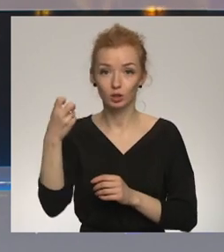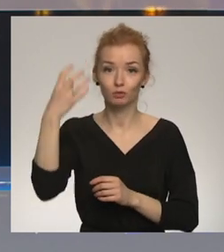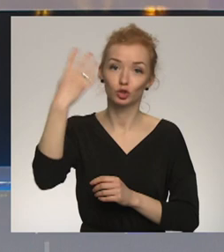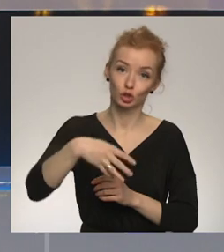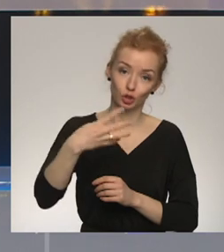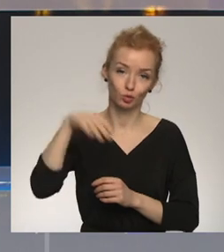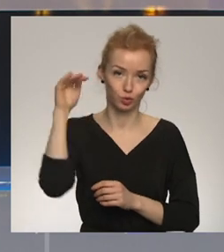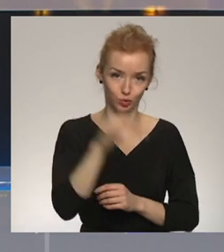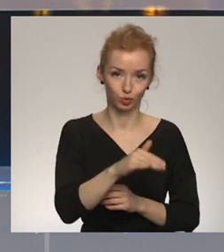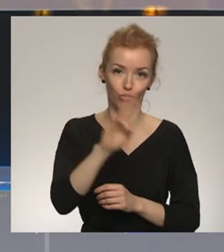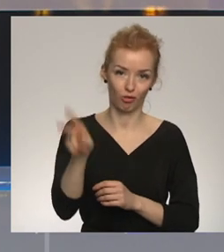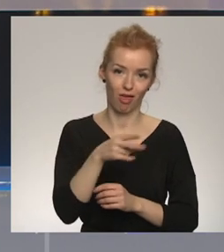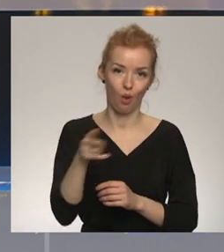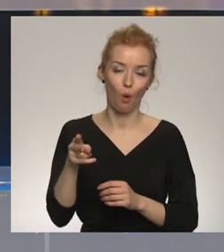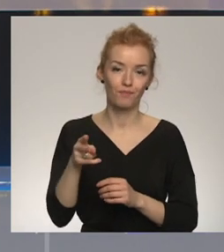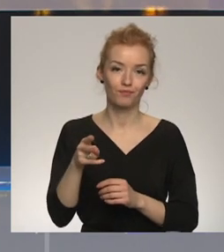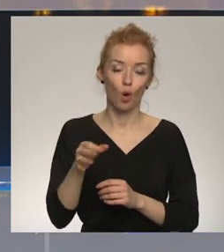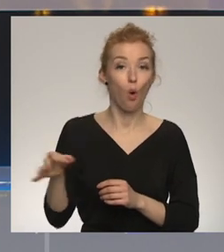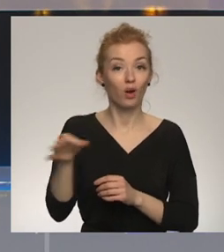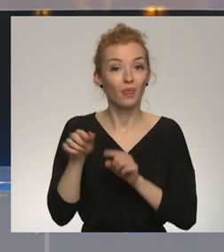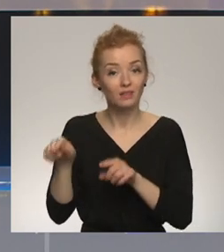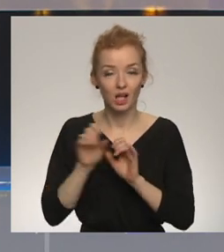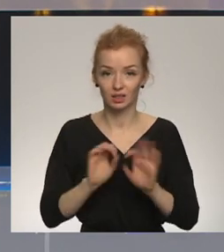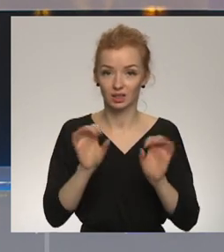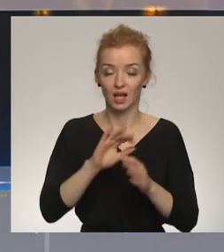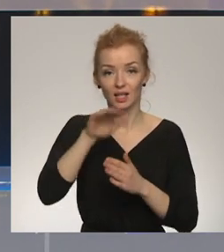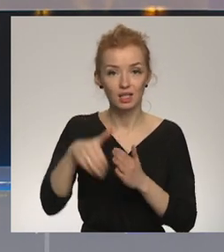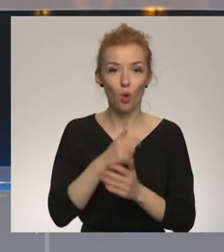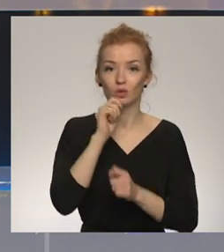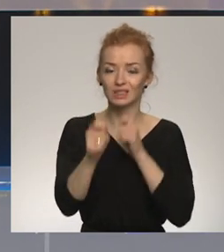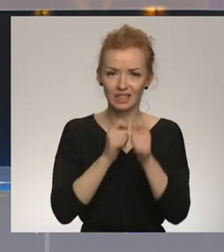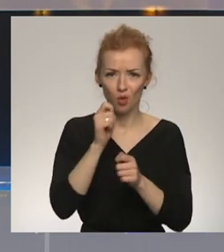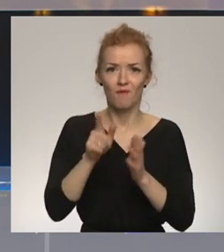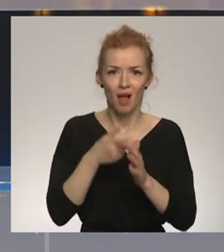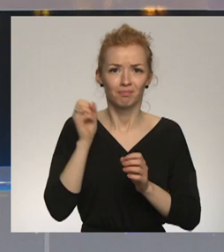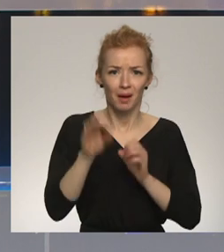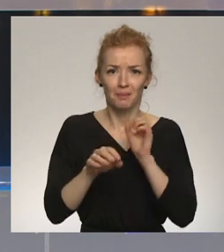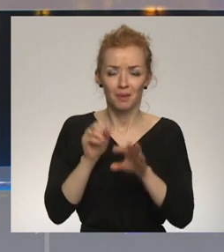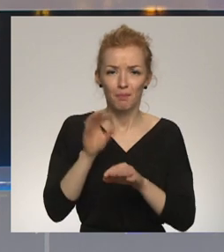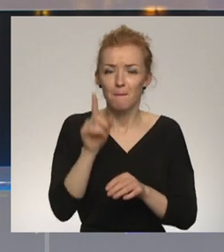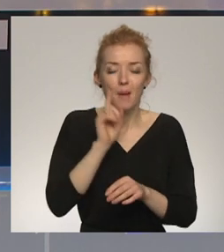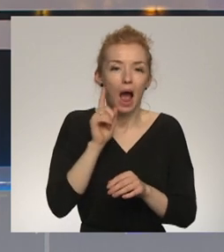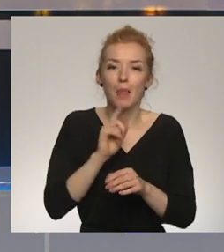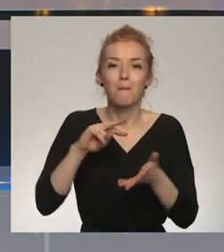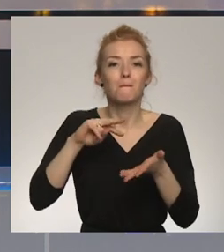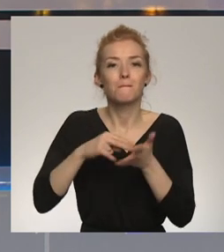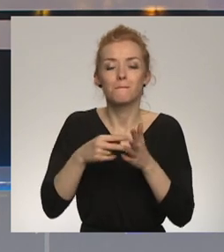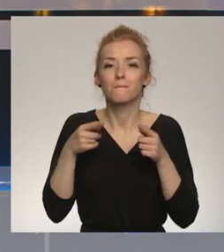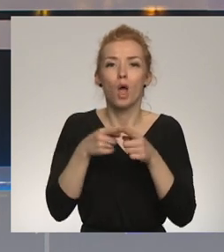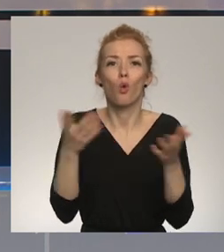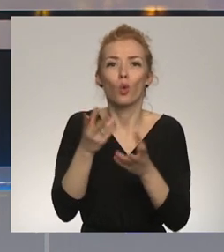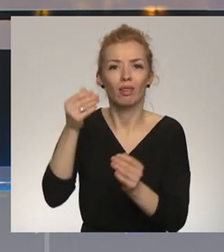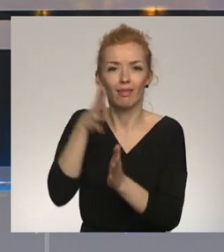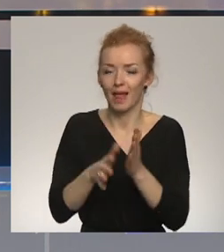tūkstošiem eiro. Organizācijās tāsta, ka jaunus ziedojums saņemīgi brīdi un pagaidām vēl nav zināms, kā līdzekļi tiks